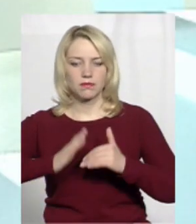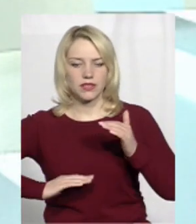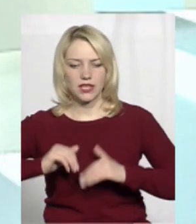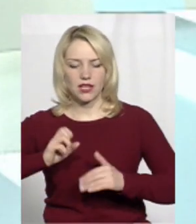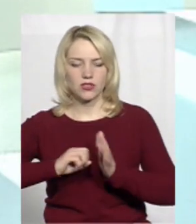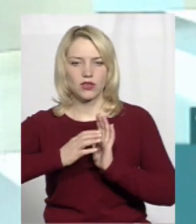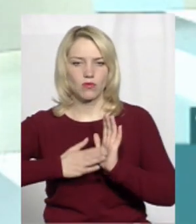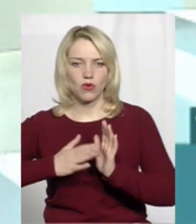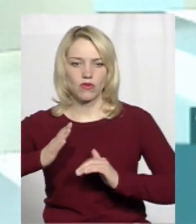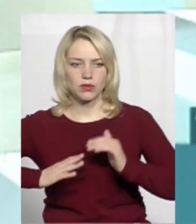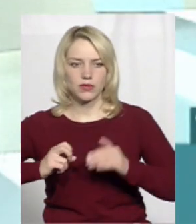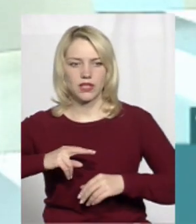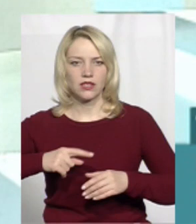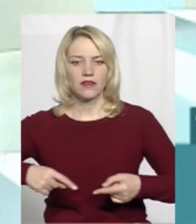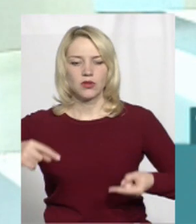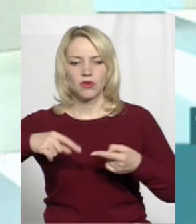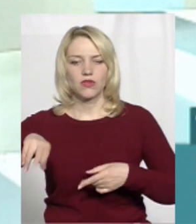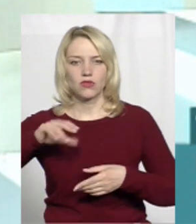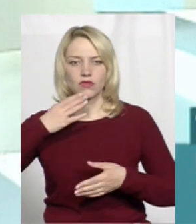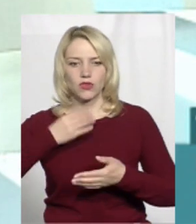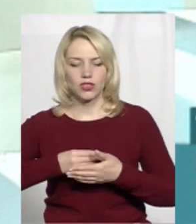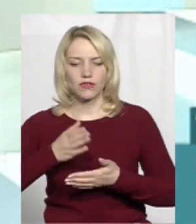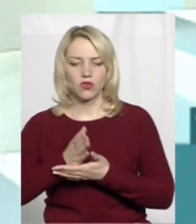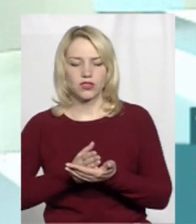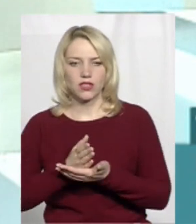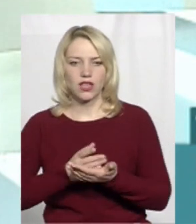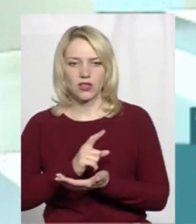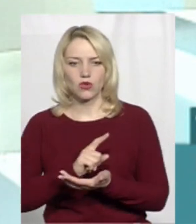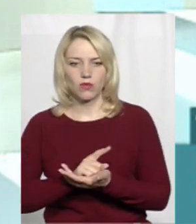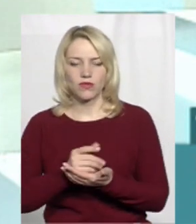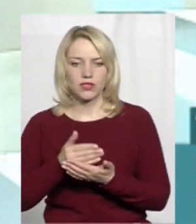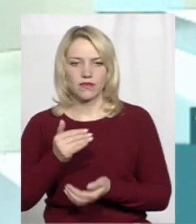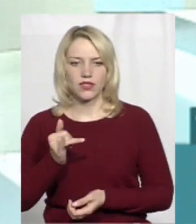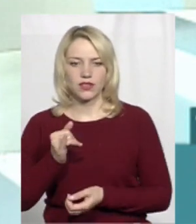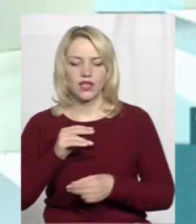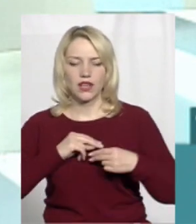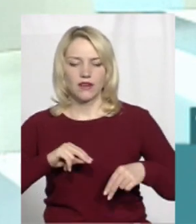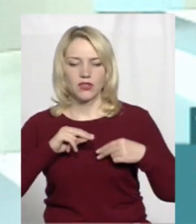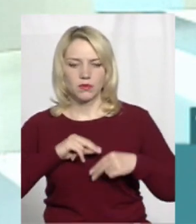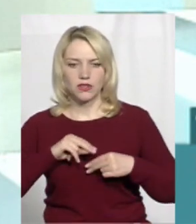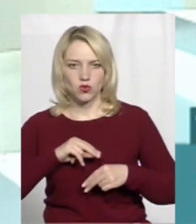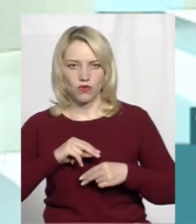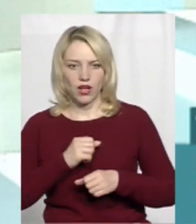облякової спеціальності, відповідно до своїх функціональних обов'язків, відпрацювання